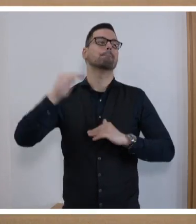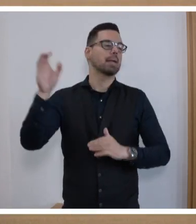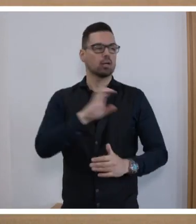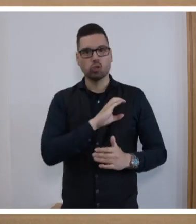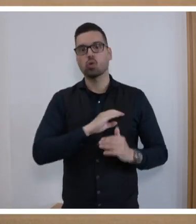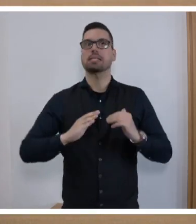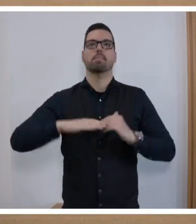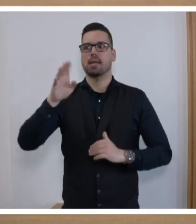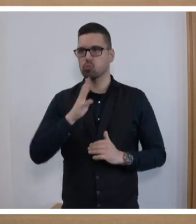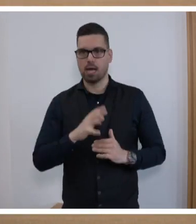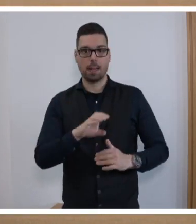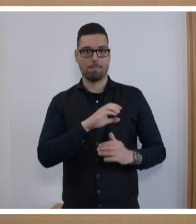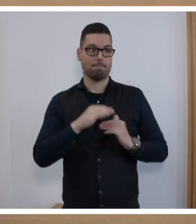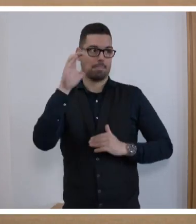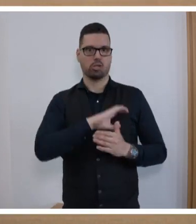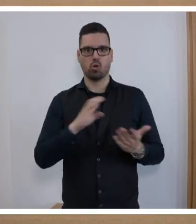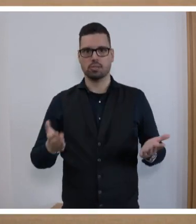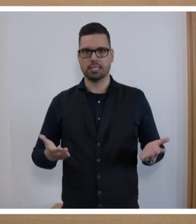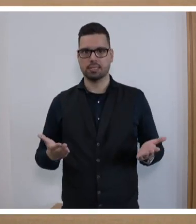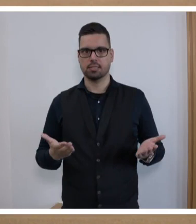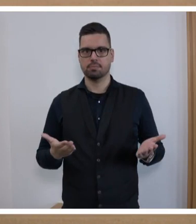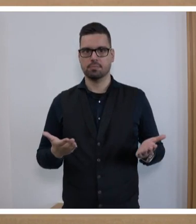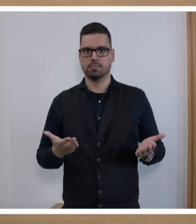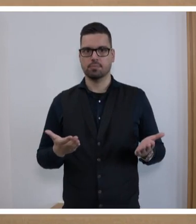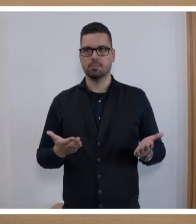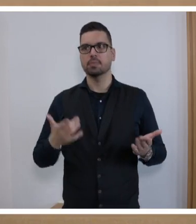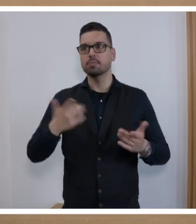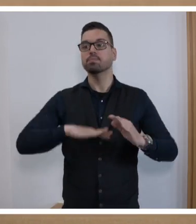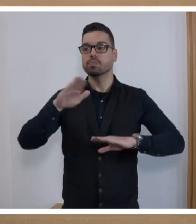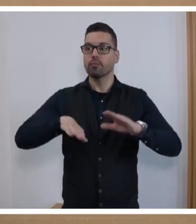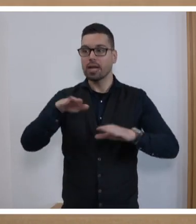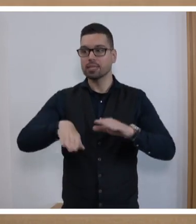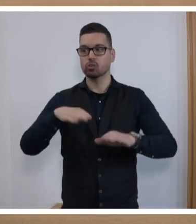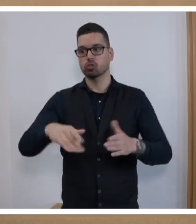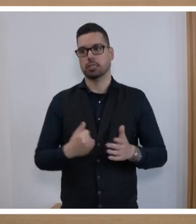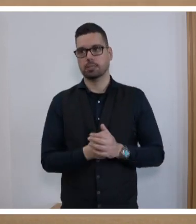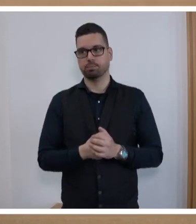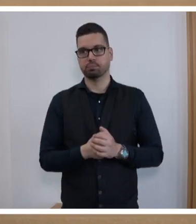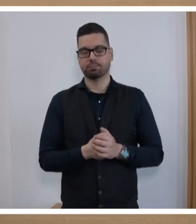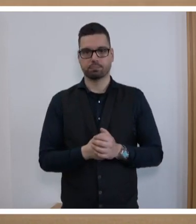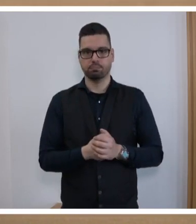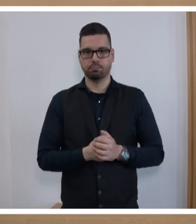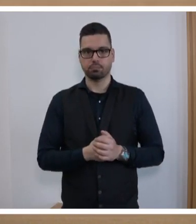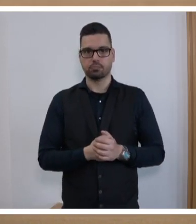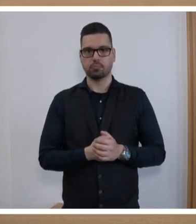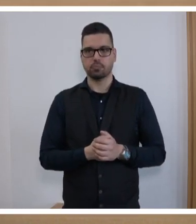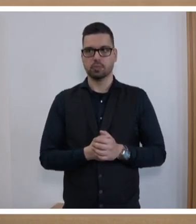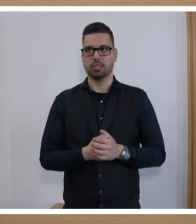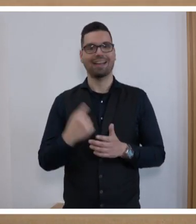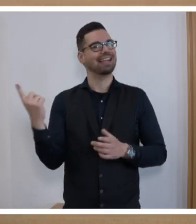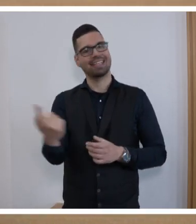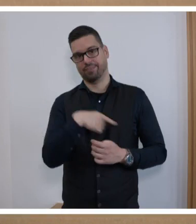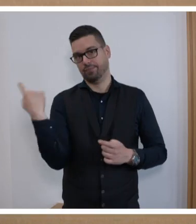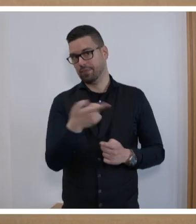mehr Sprachen, mehr Chancen. Lassen Sie uns jetzt weitere Schritte gehen, lassen Sie uns jetzt konkrete Schritte gehen. Wir als